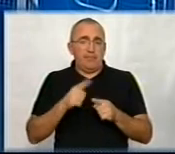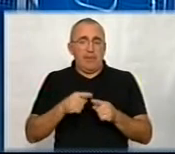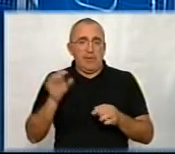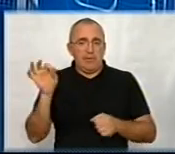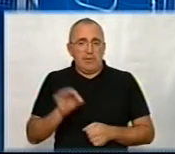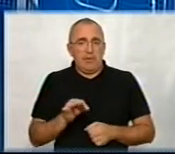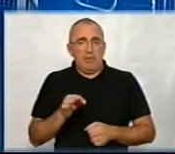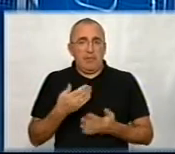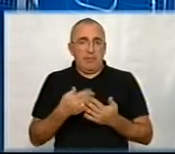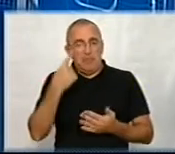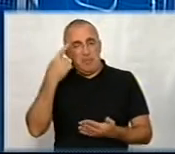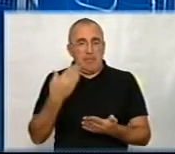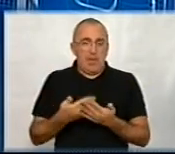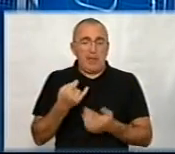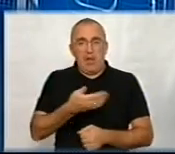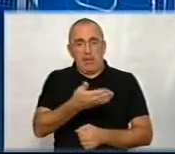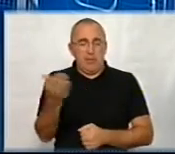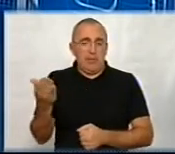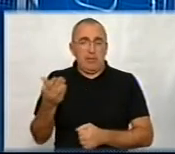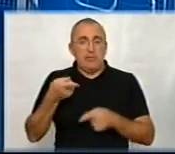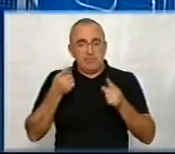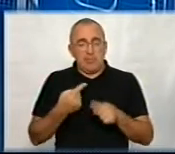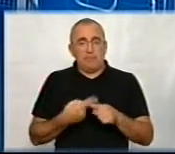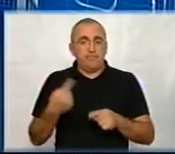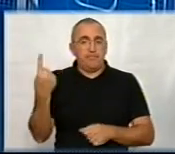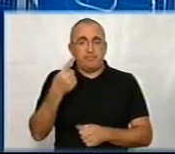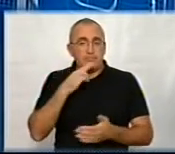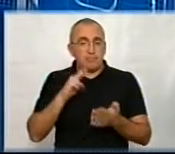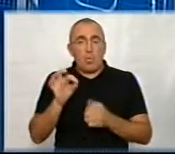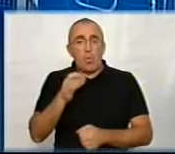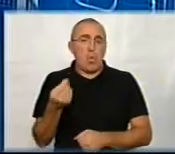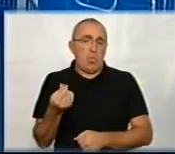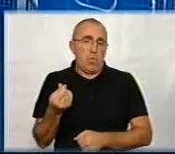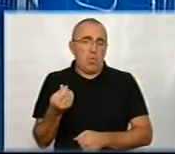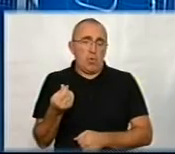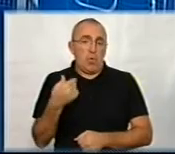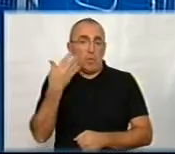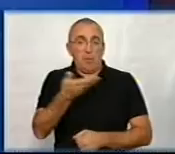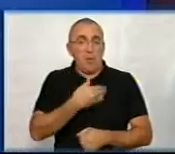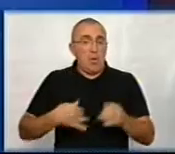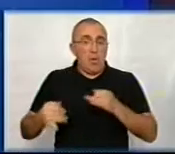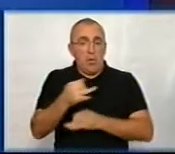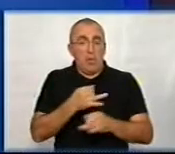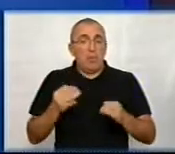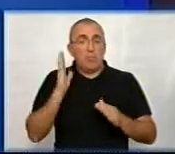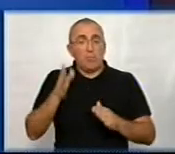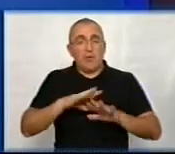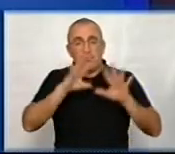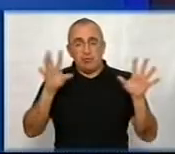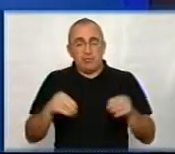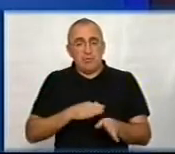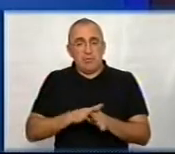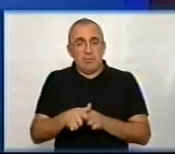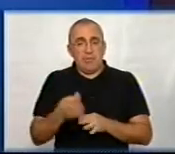може десь трошки навіть натякнули на них. Справді, це перший тренд про гроші. Тобто, коли ми говоримо про те, яким чином взагалі буде